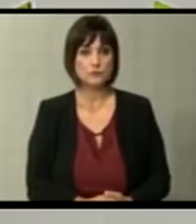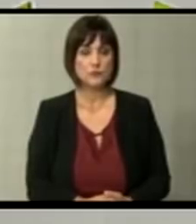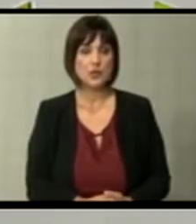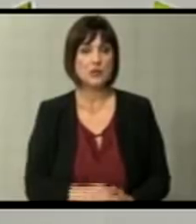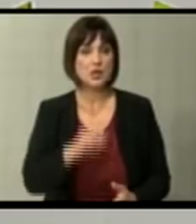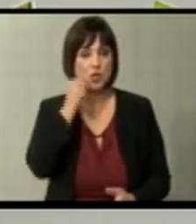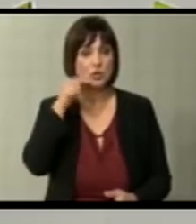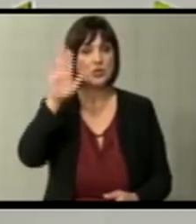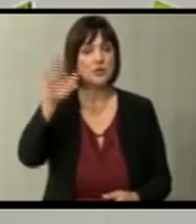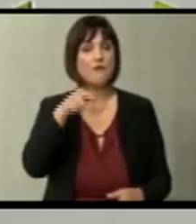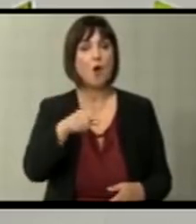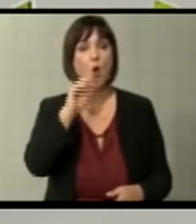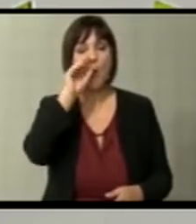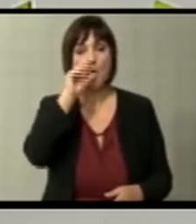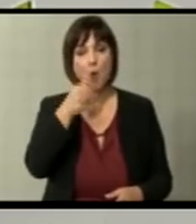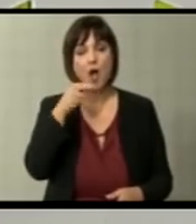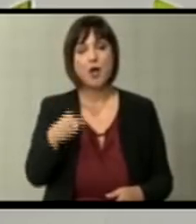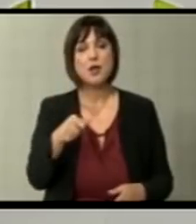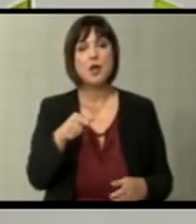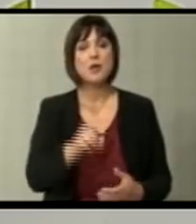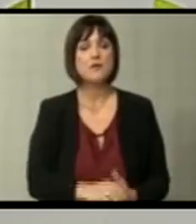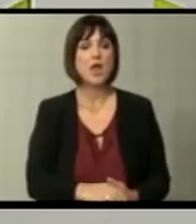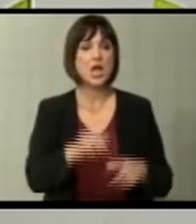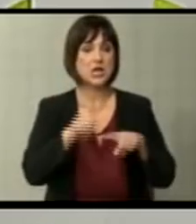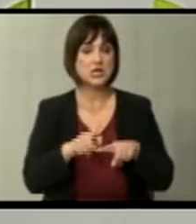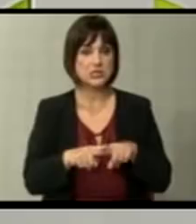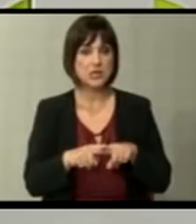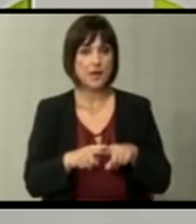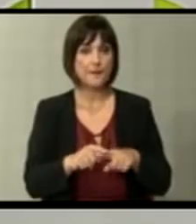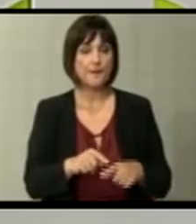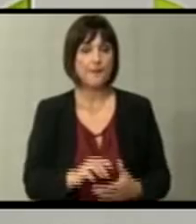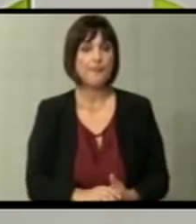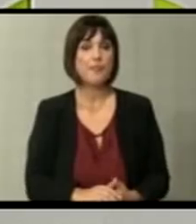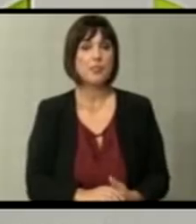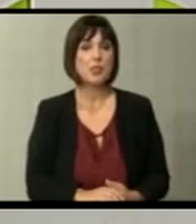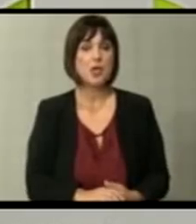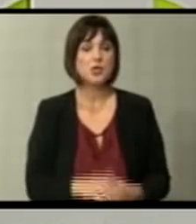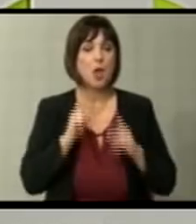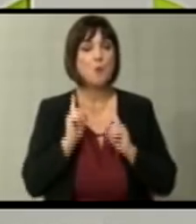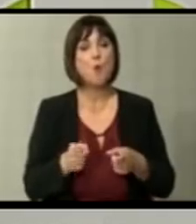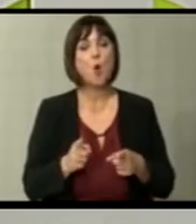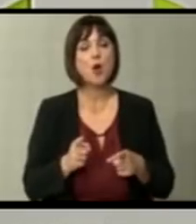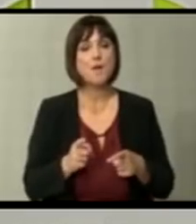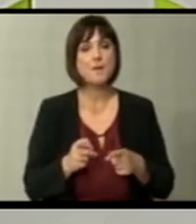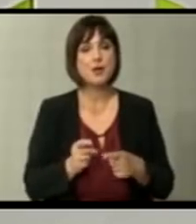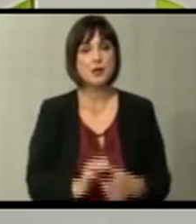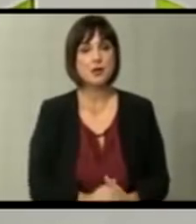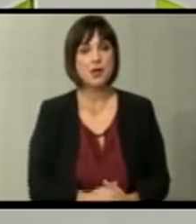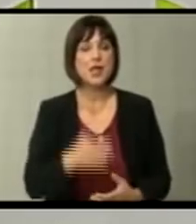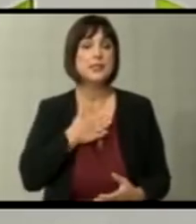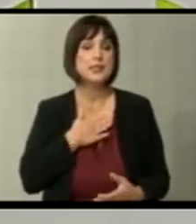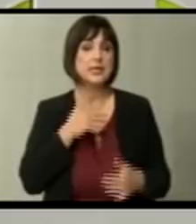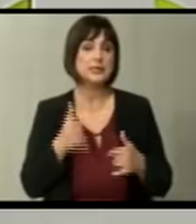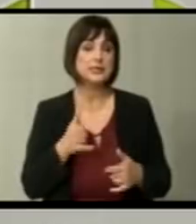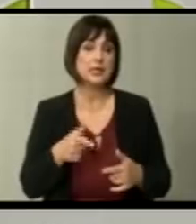неонацизмот и во Бугарија, и во Грција. И ќе можем да ние